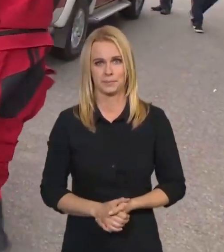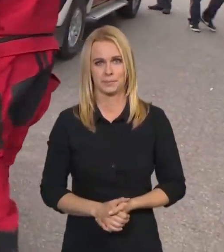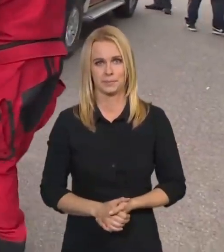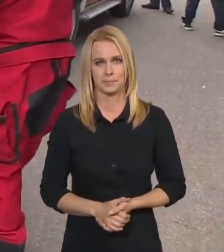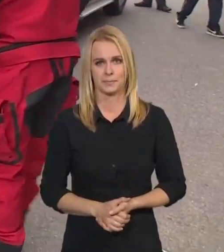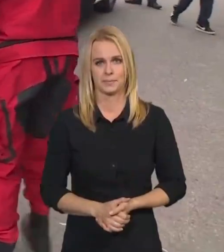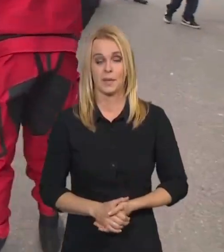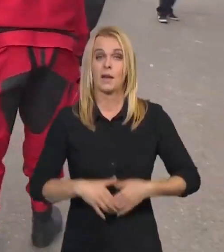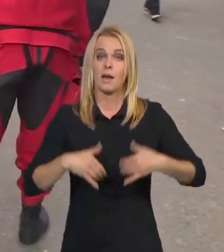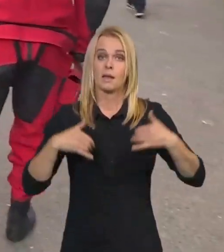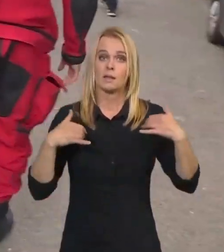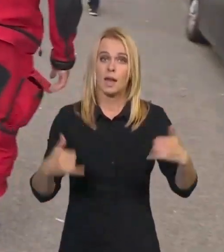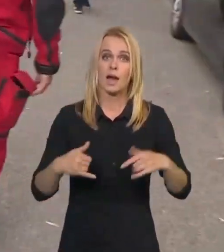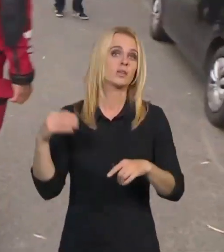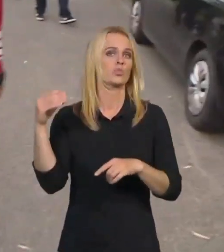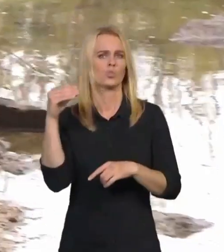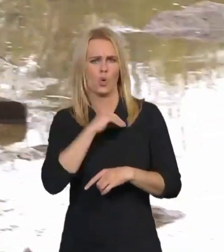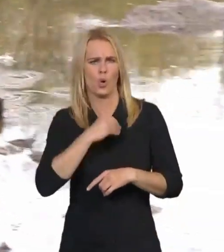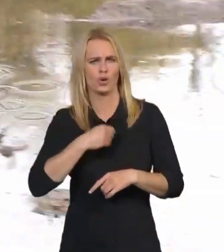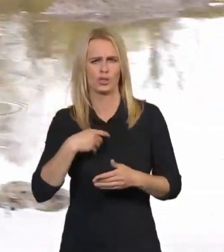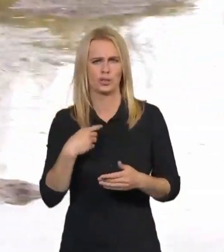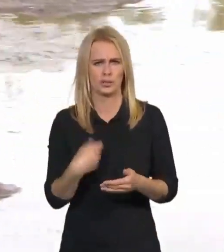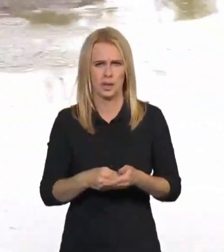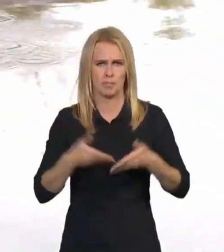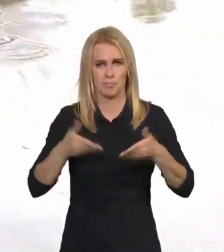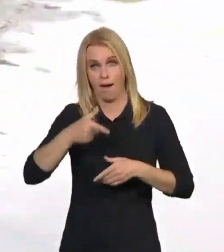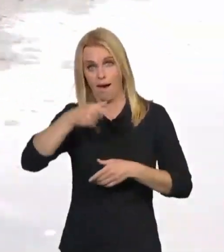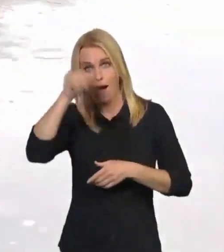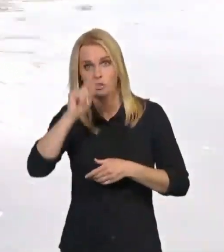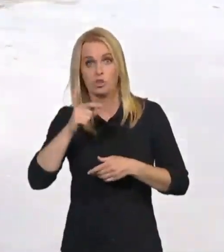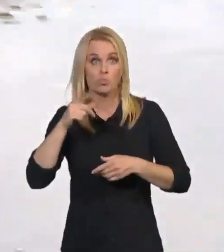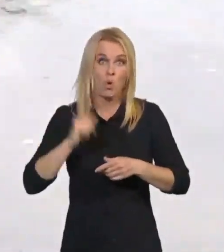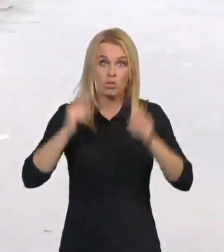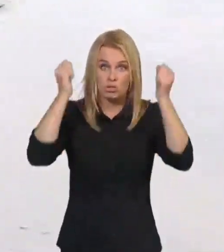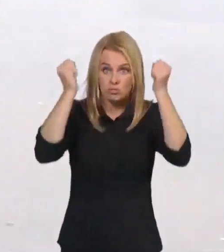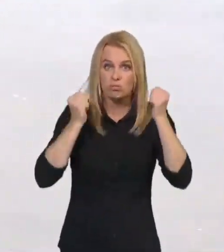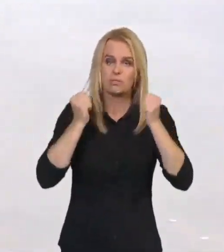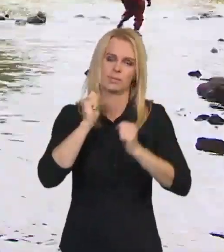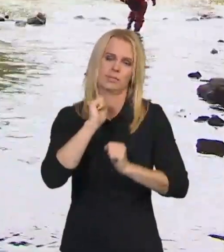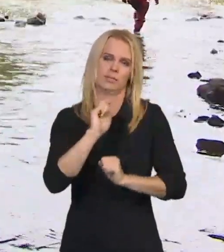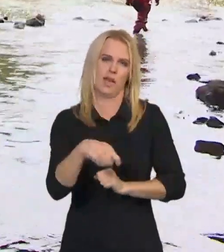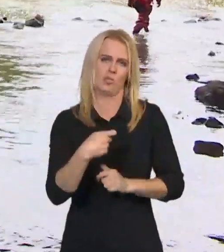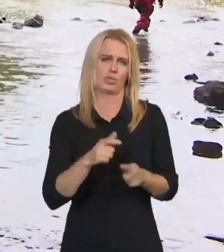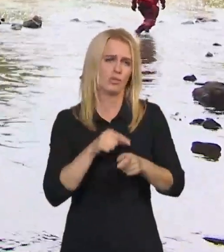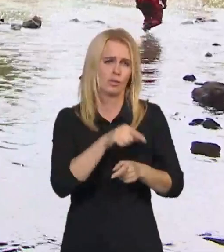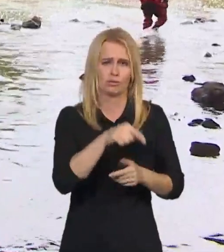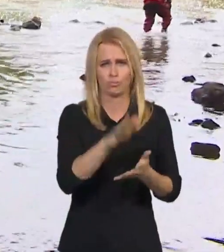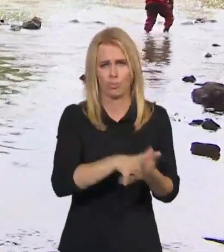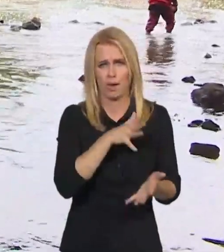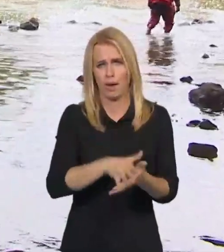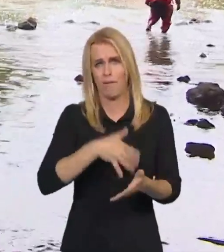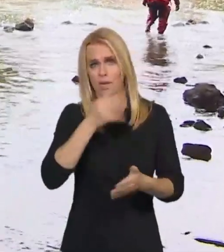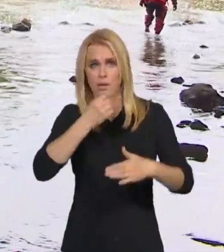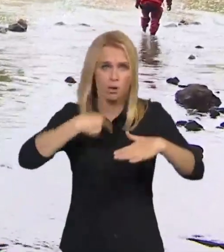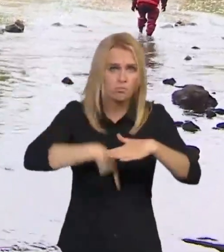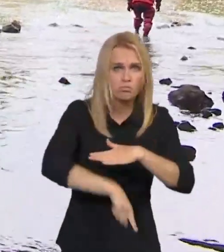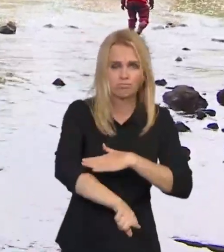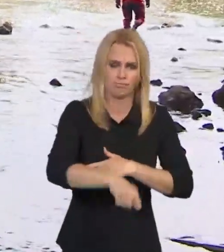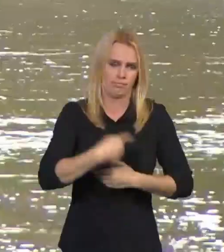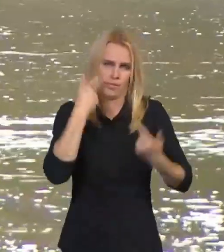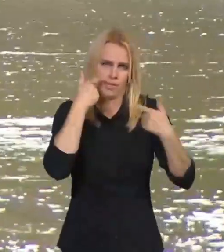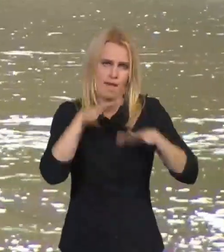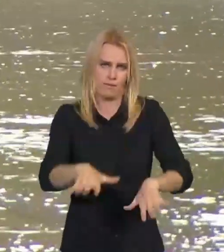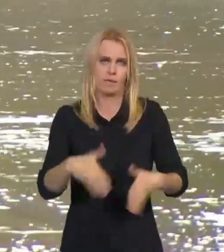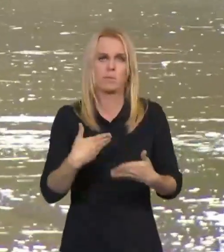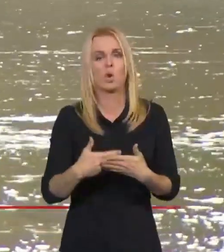Hlavu si dnes Jozef Gajdoš zakrýt nemusel. Voda v Dý je tak kalná, že by potápěči pohledem stejně nic nenašli. Cítíme na nohách,